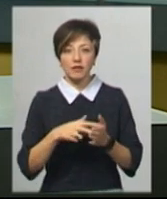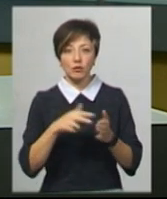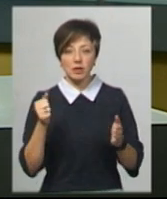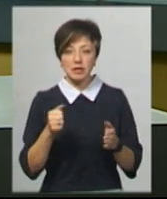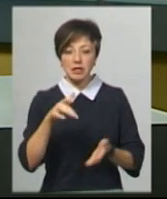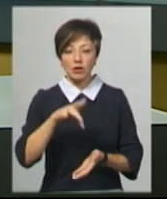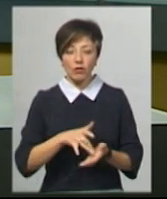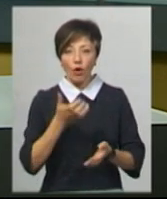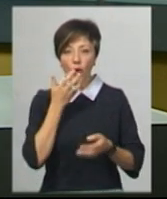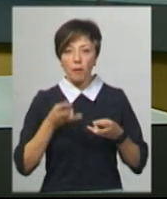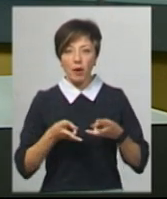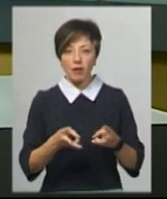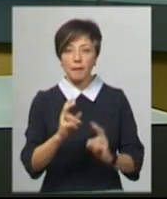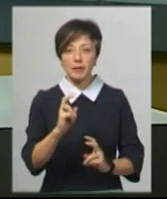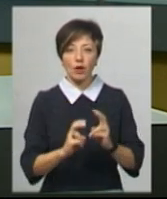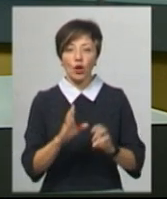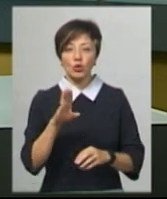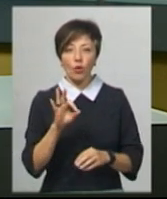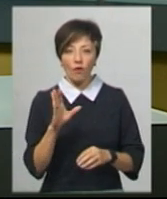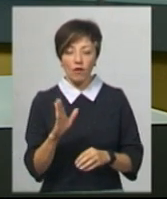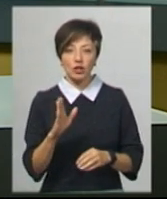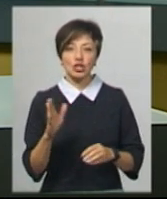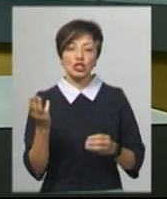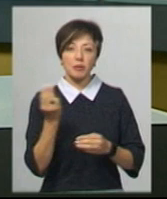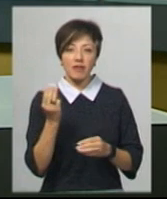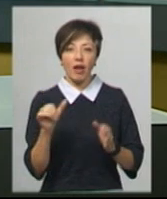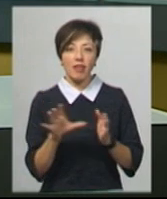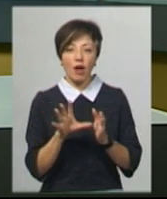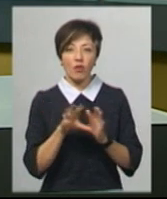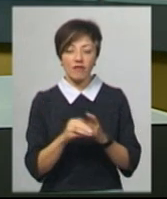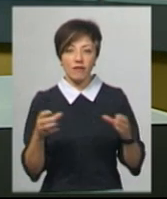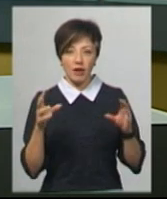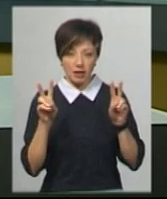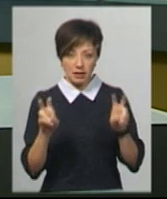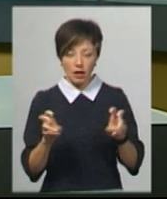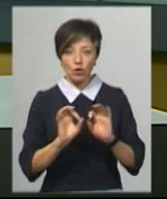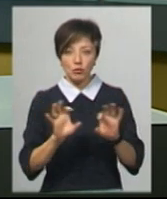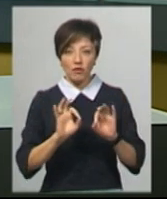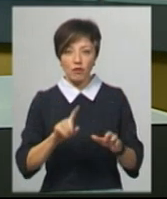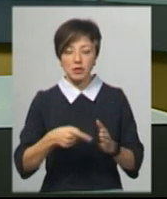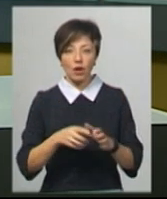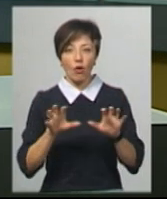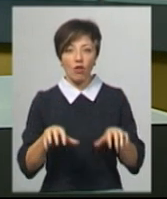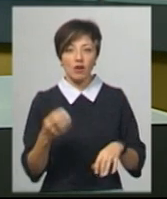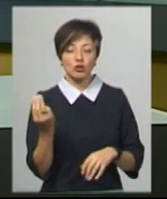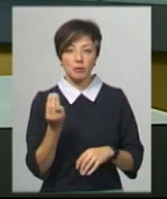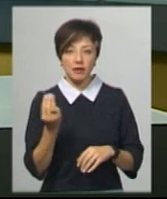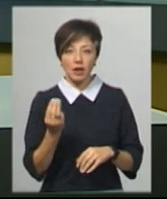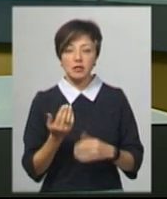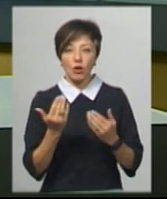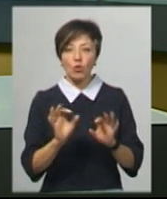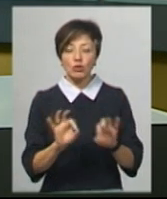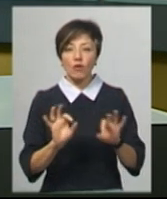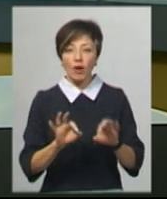централізованого опалення підприємство ТОВ «Шепетівка Енергоінвест». Про це розповів шепетівський міський голова Михайло Полудюк. За його